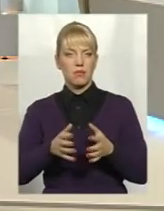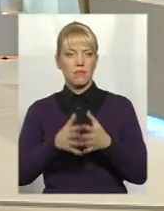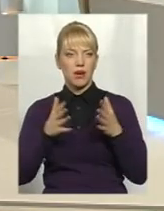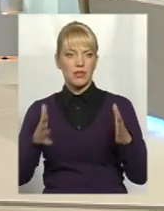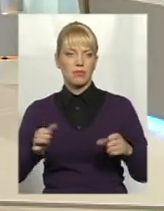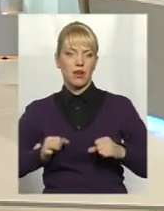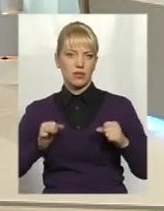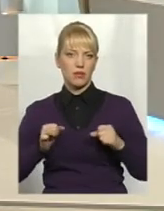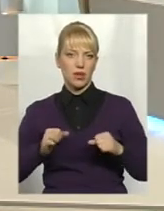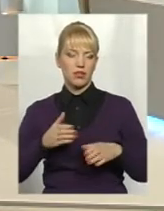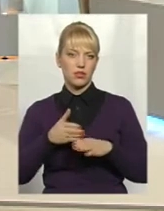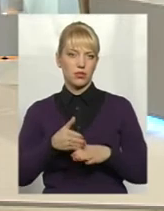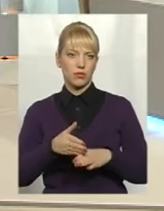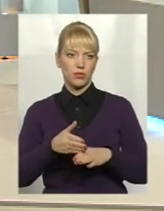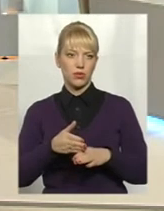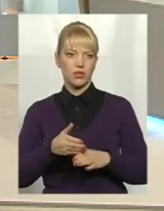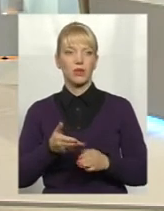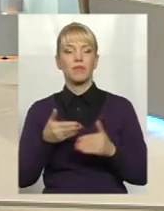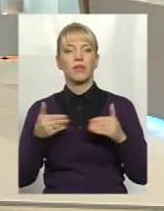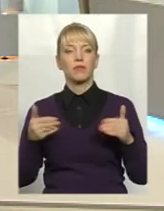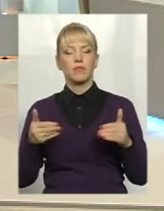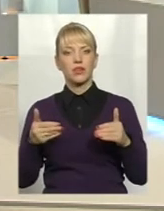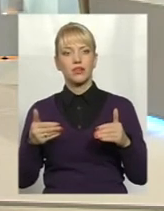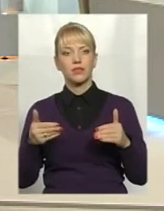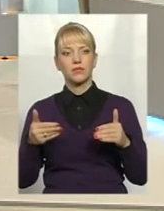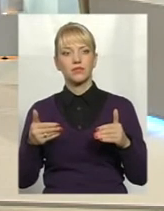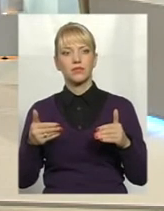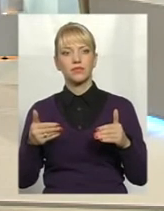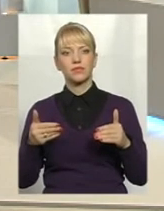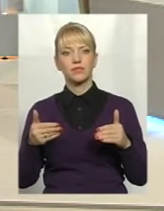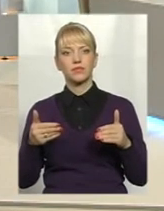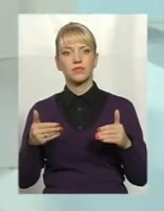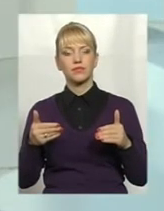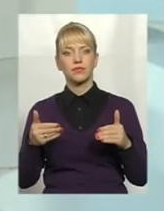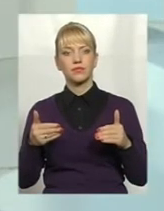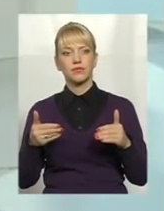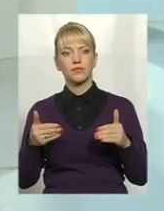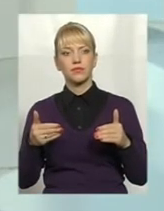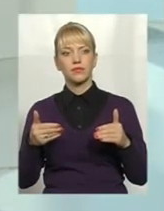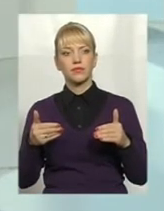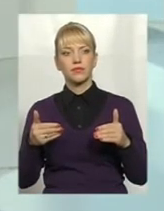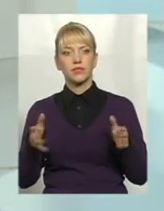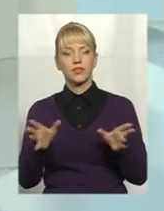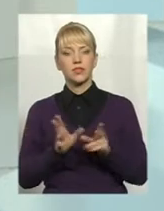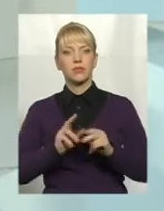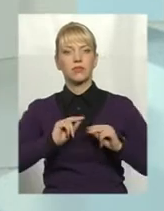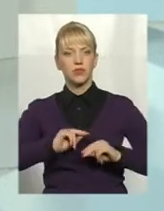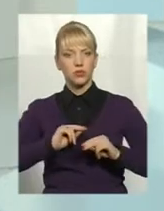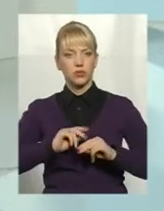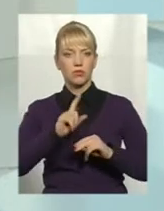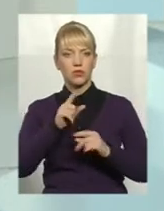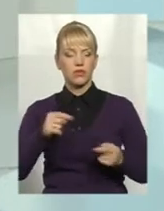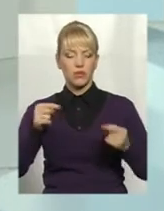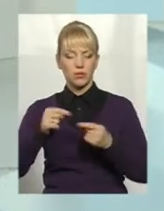намагається допомогти. Ми співпрацюємо з відповідними